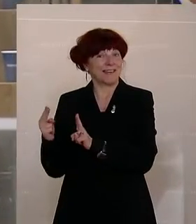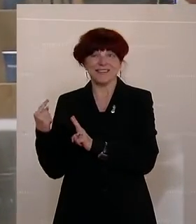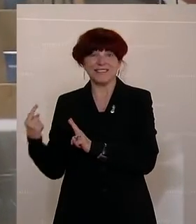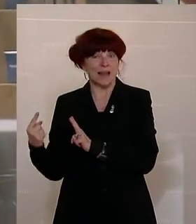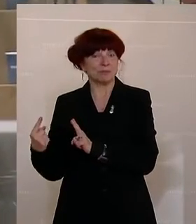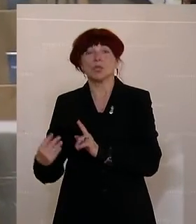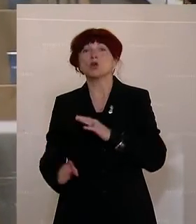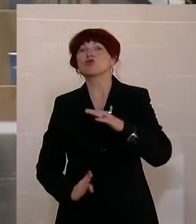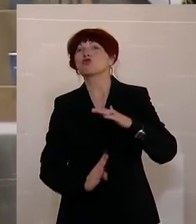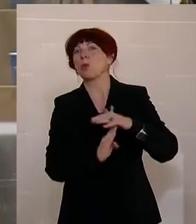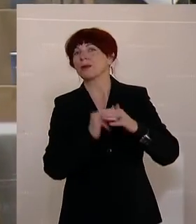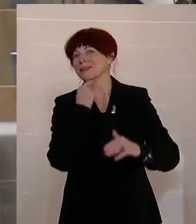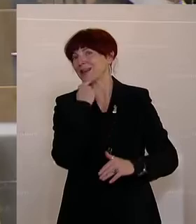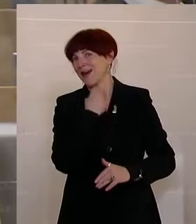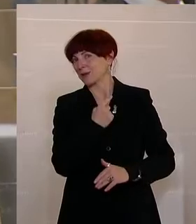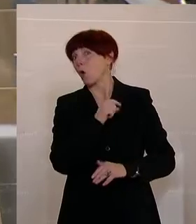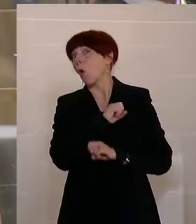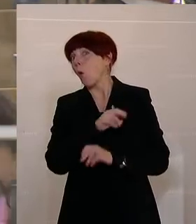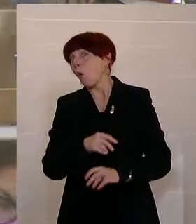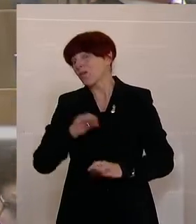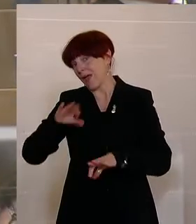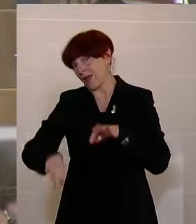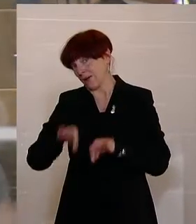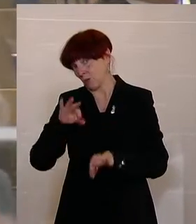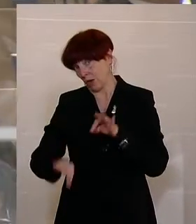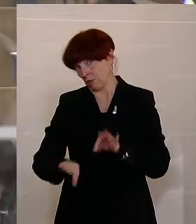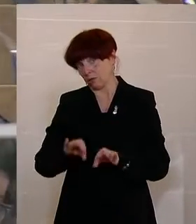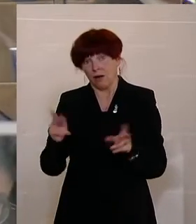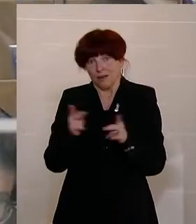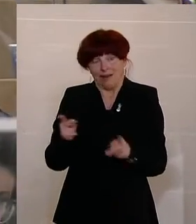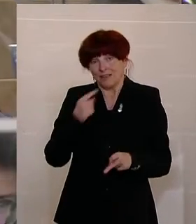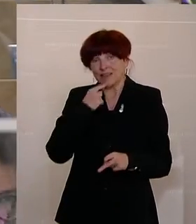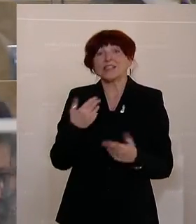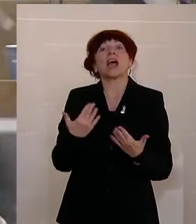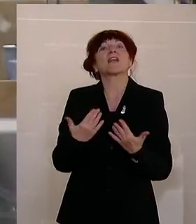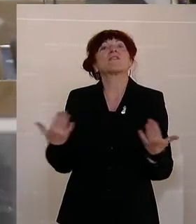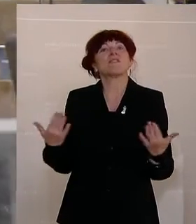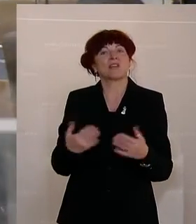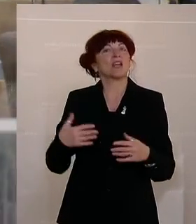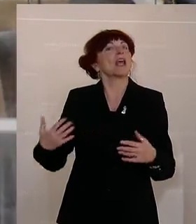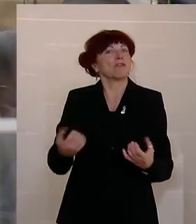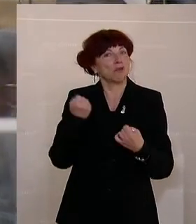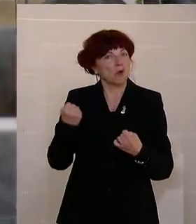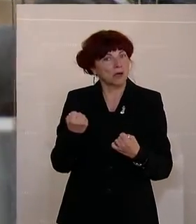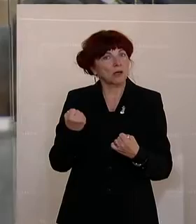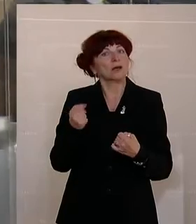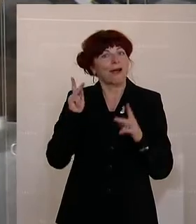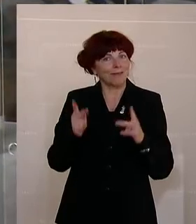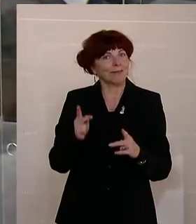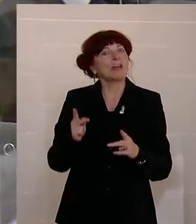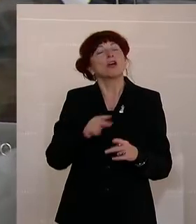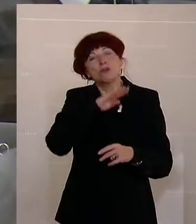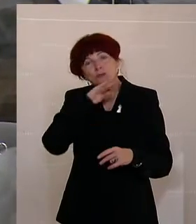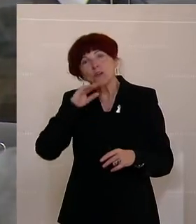erfolgreicher sie noch gewesen wäre. Es haben wirklich viele Menschen hier wieder Beschäftigung gefunden und unser neuer